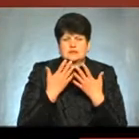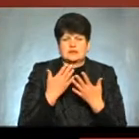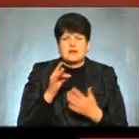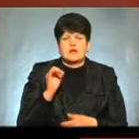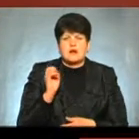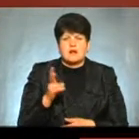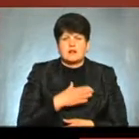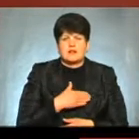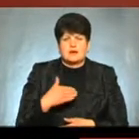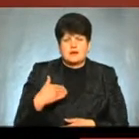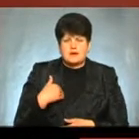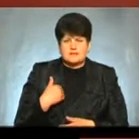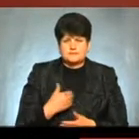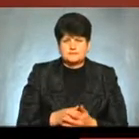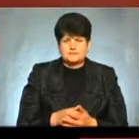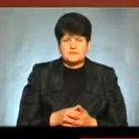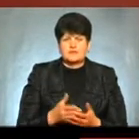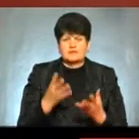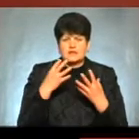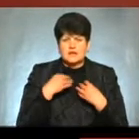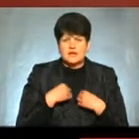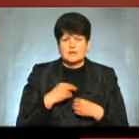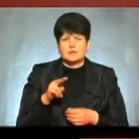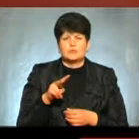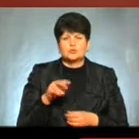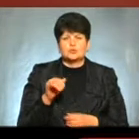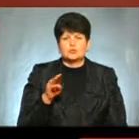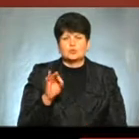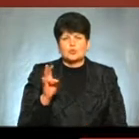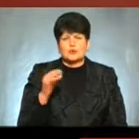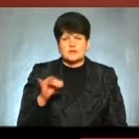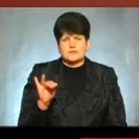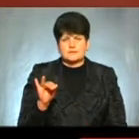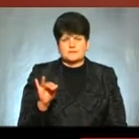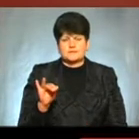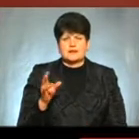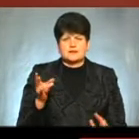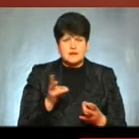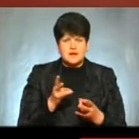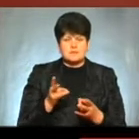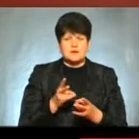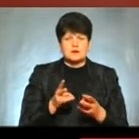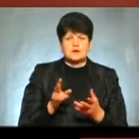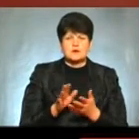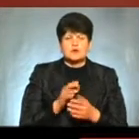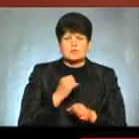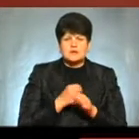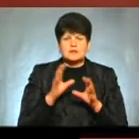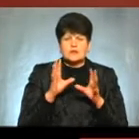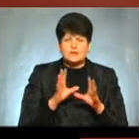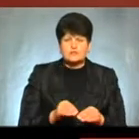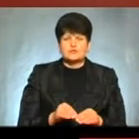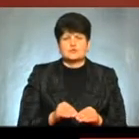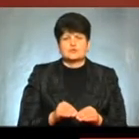у випадку вдихання плутонію в сьогоднішніх умовах Краще обирати вологу погоду Вологу погоду для того, щоб